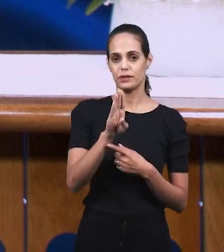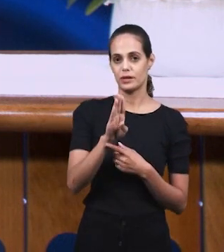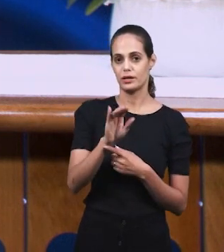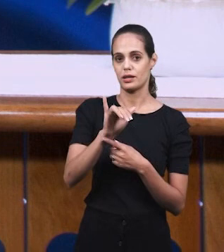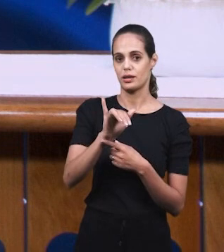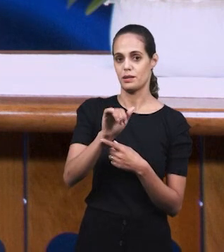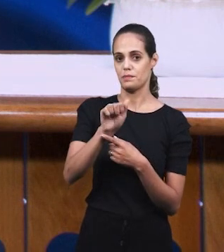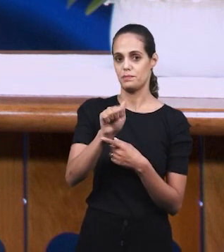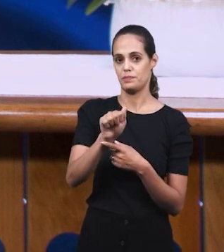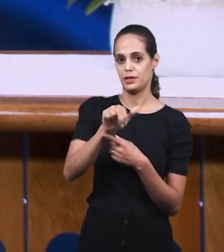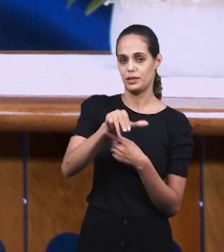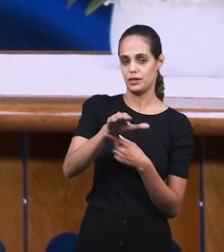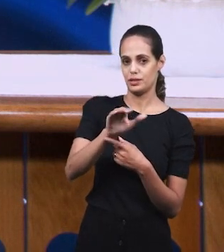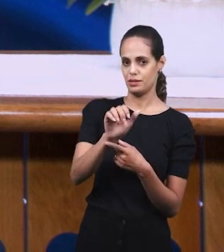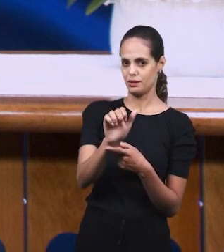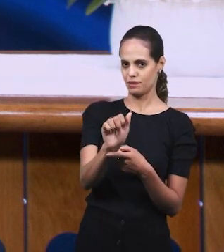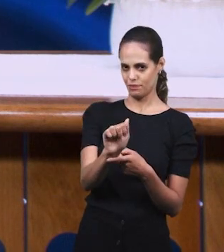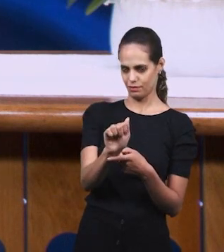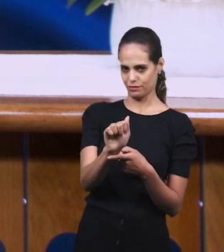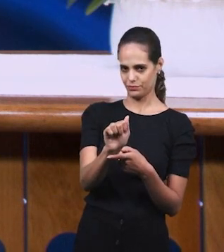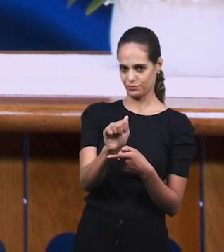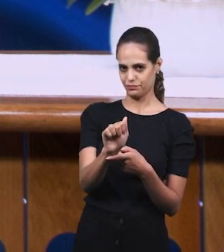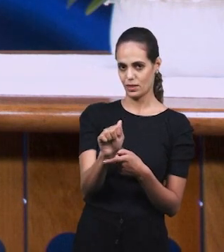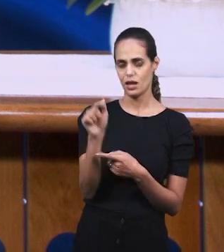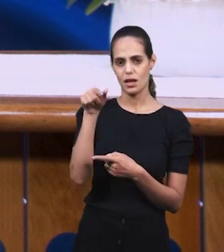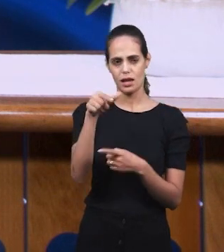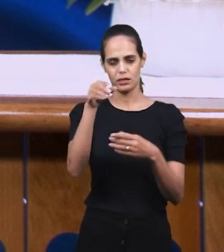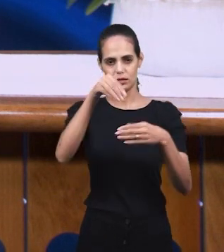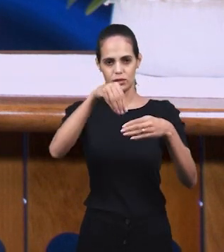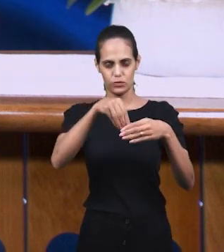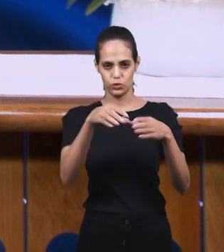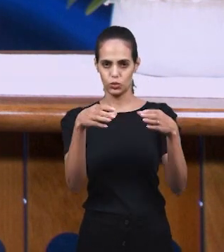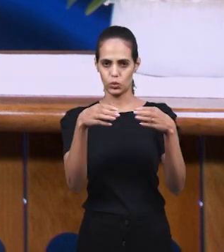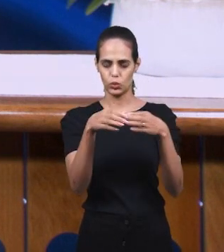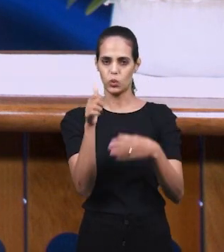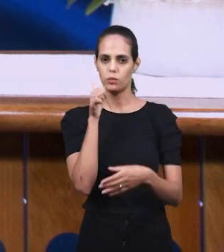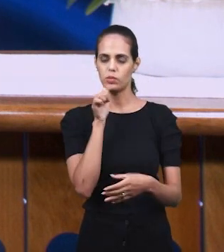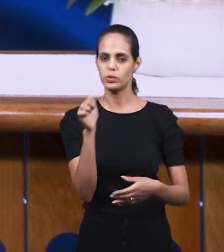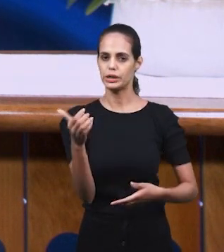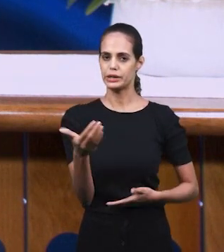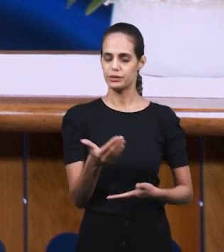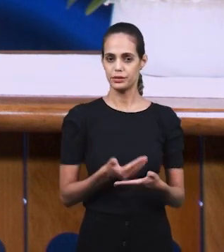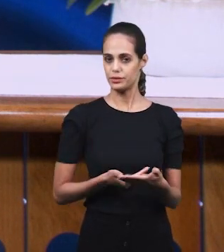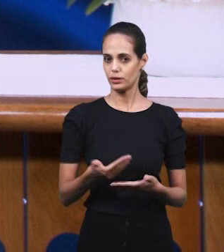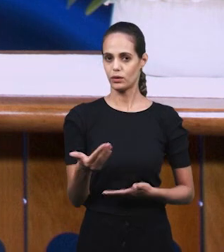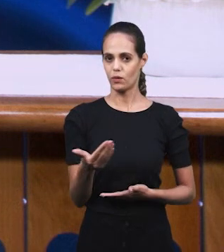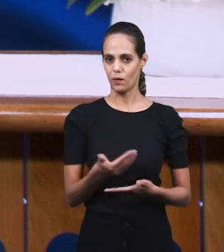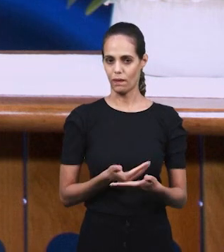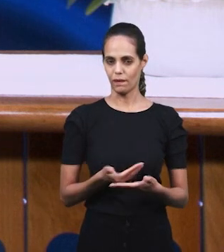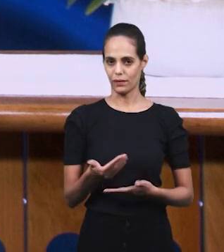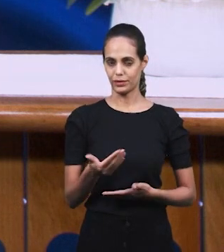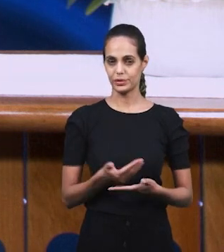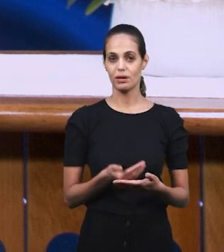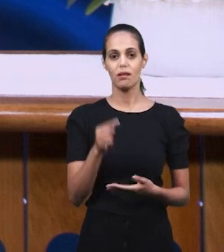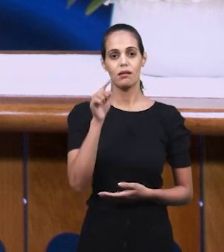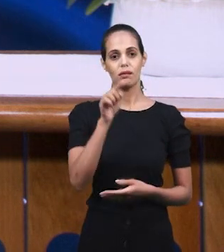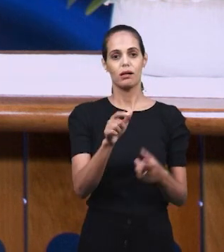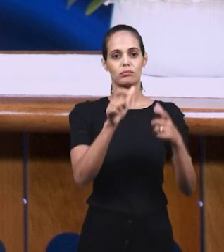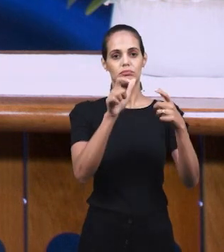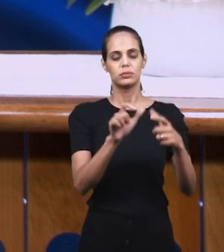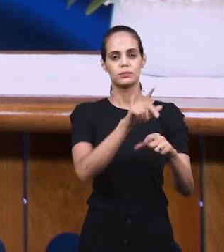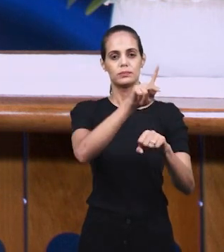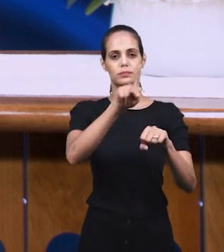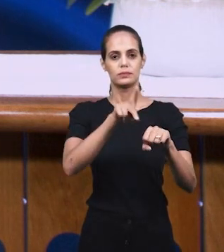она является частью группы сестер из церкви в Мюнихе, Германии,